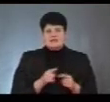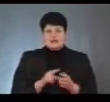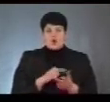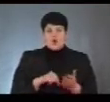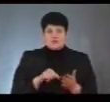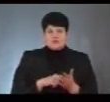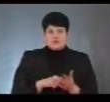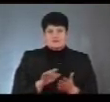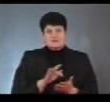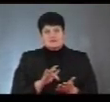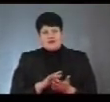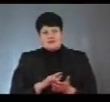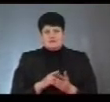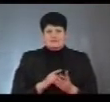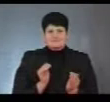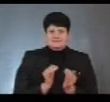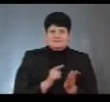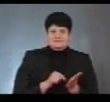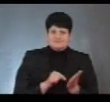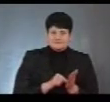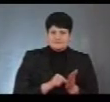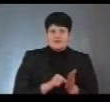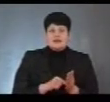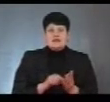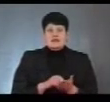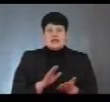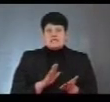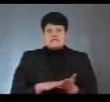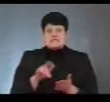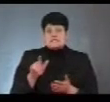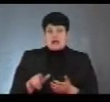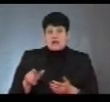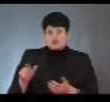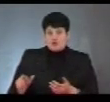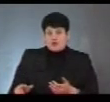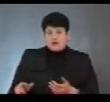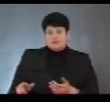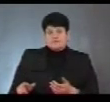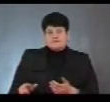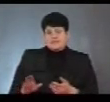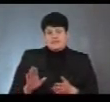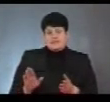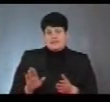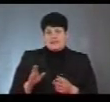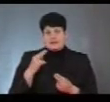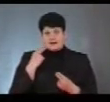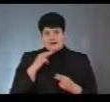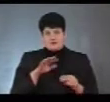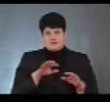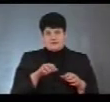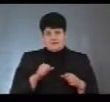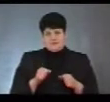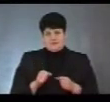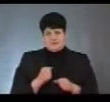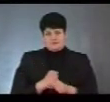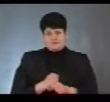маленькі міста, і села, відповідно, реєстратори, ну, скажімо так, не зовсім ефективно перебрали ці повноваження,